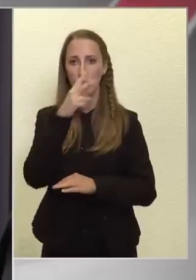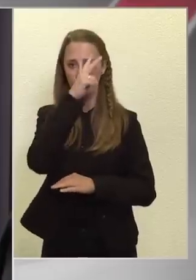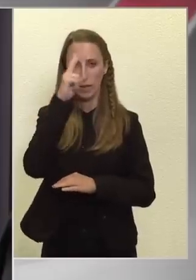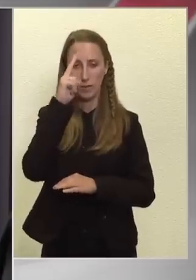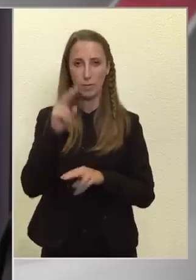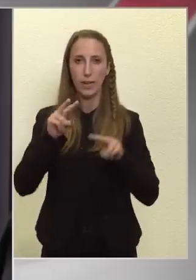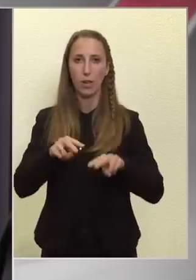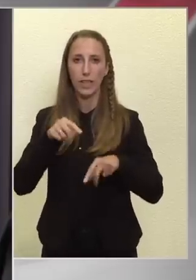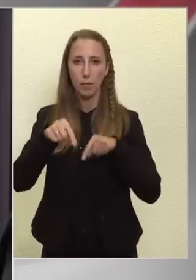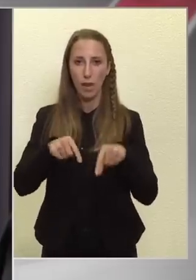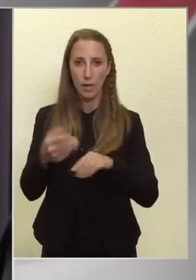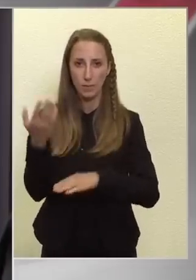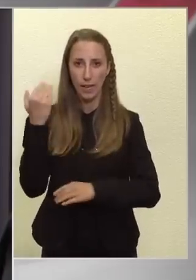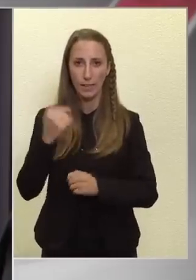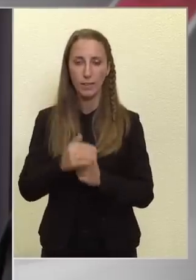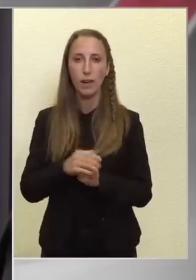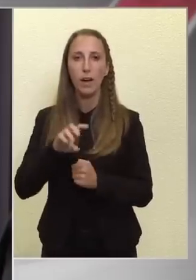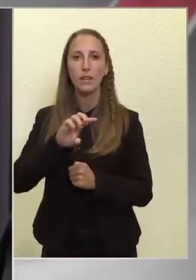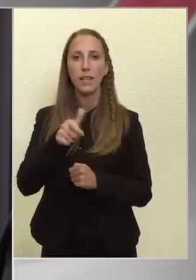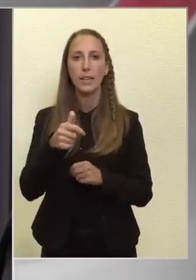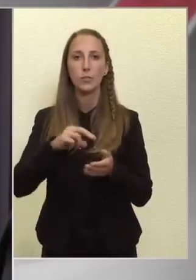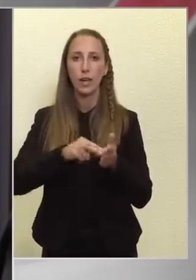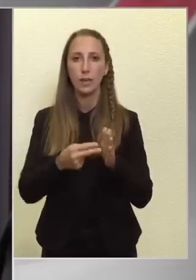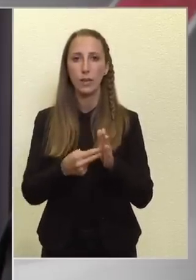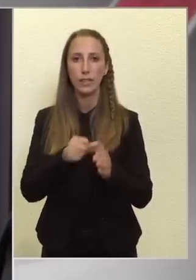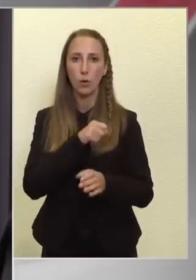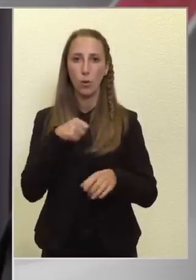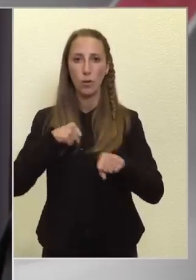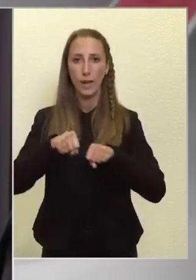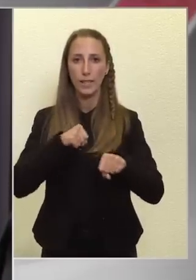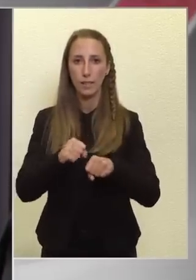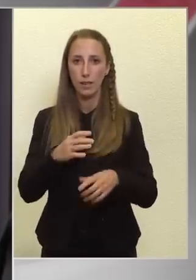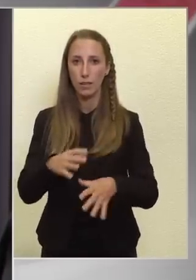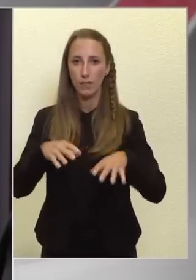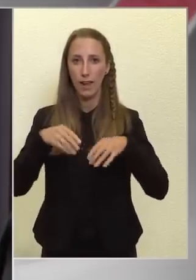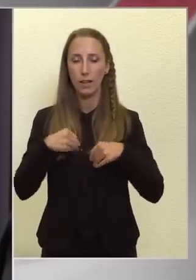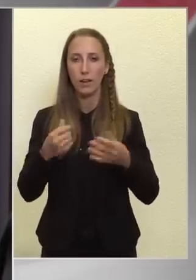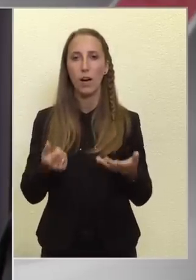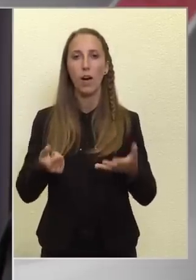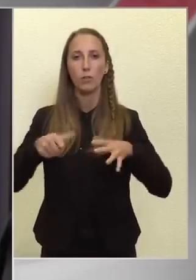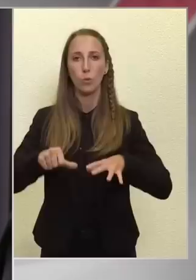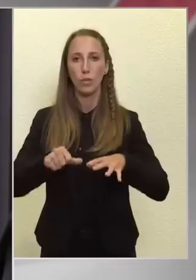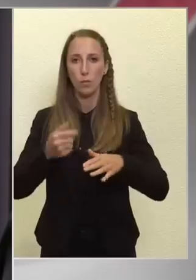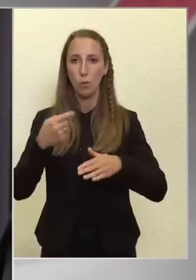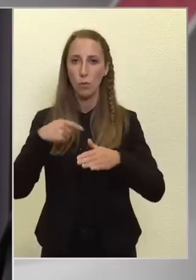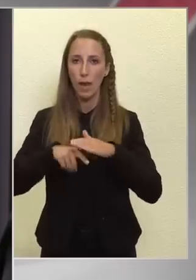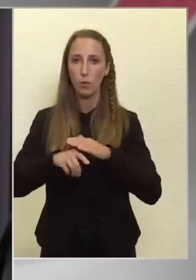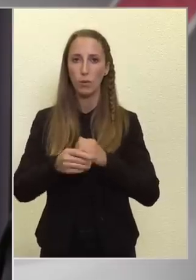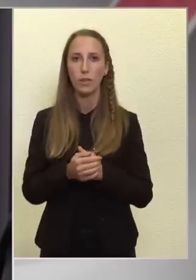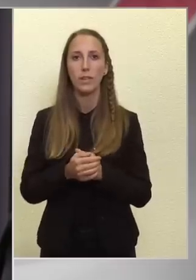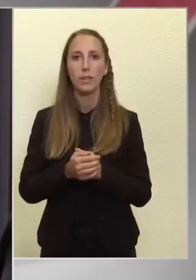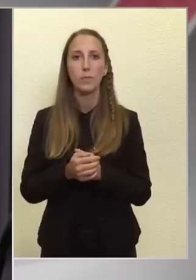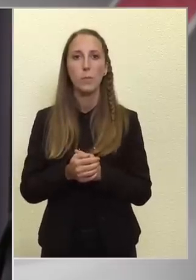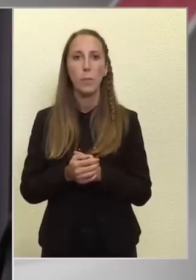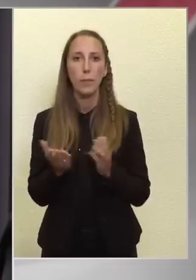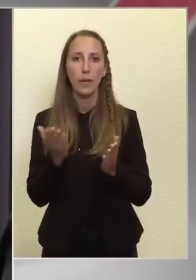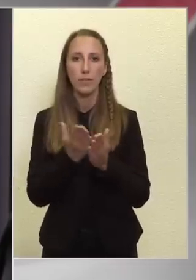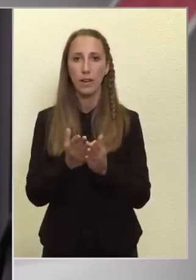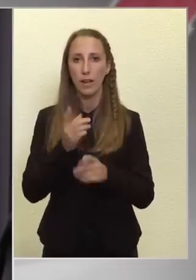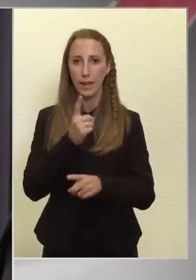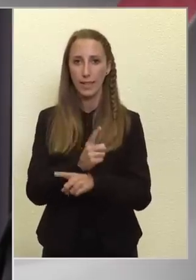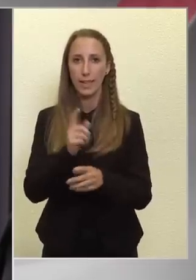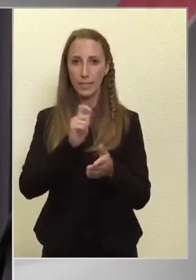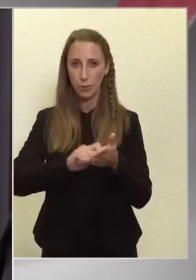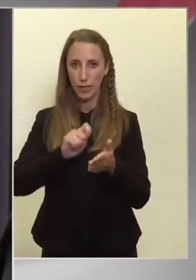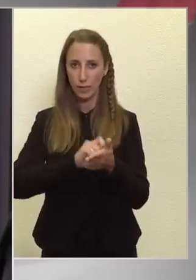léptek hatályba. Az első körületi önkormányzat pedig azt vállalta, hogy hat hónapon belül megfelel a rendelkezésben